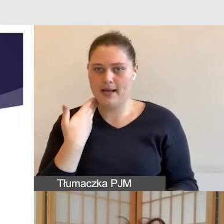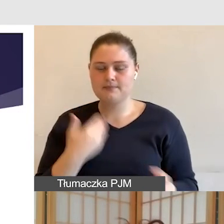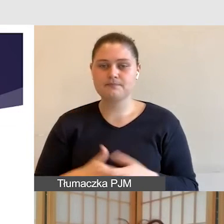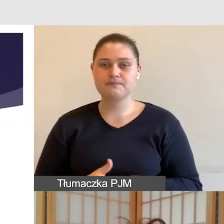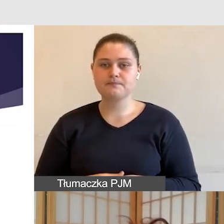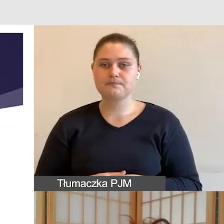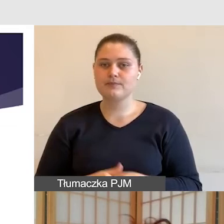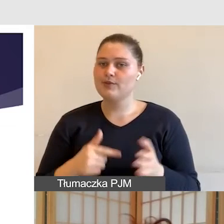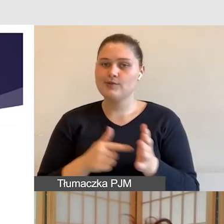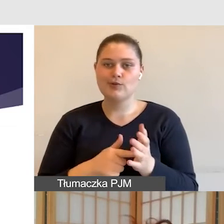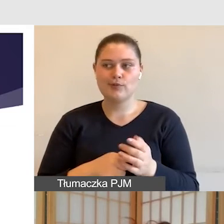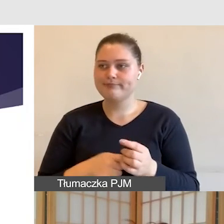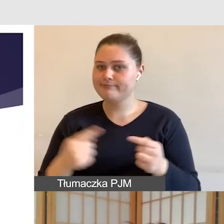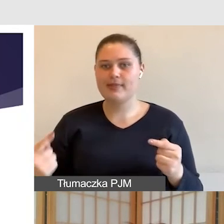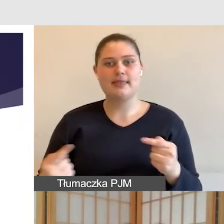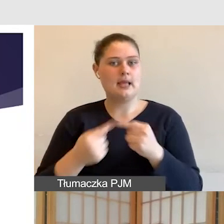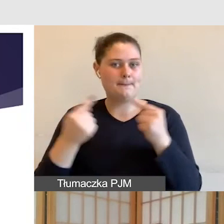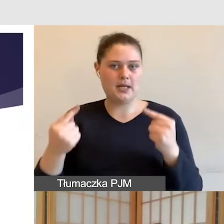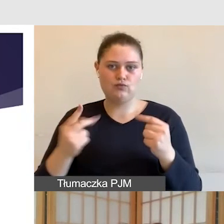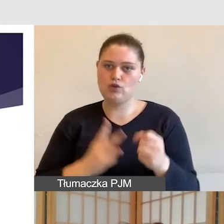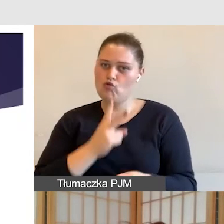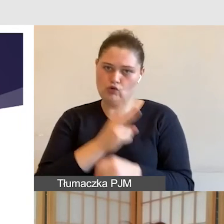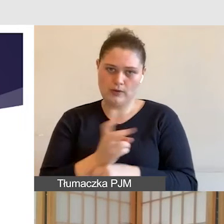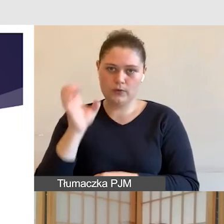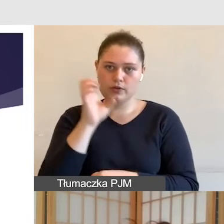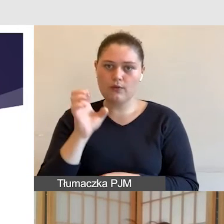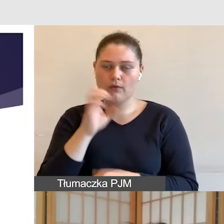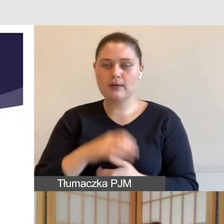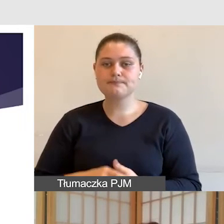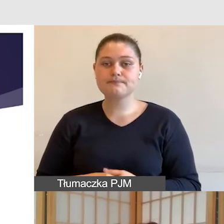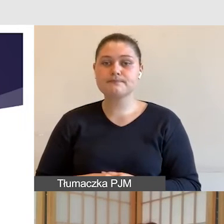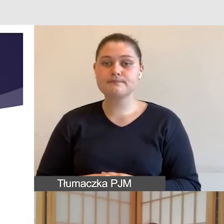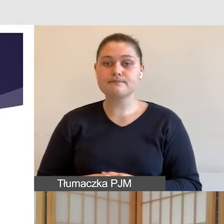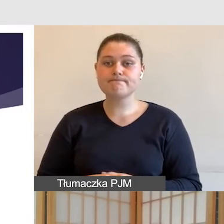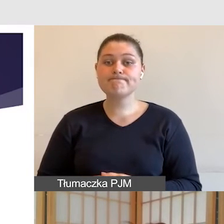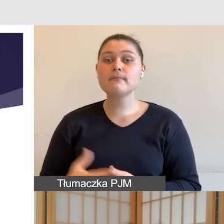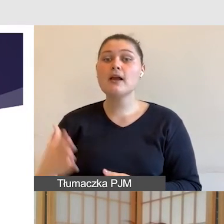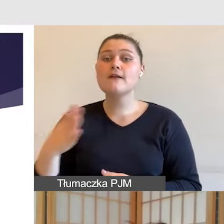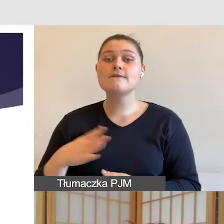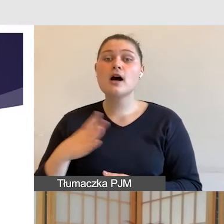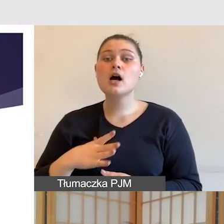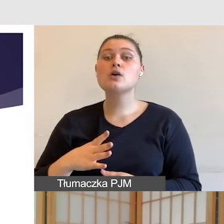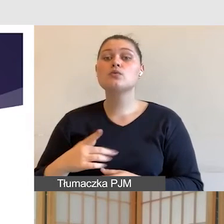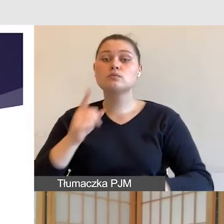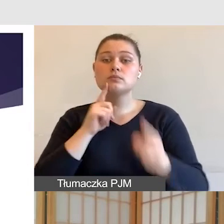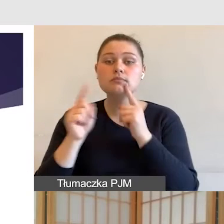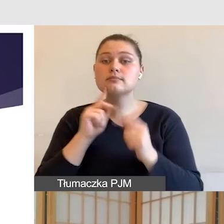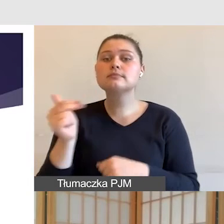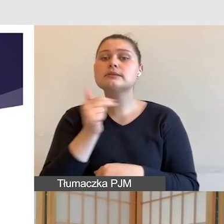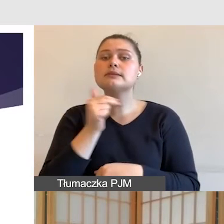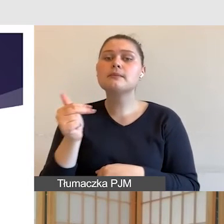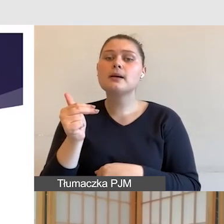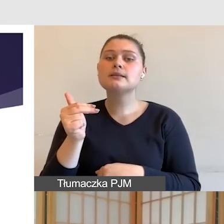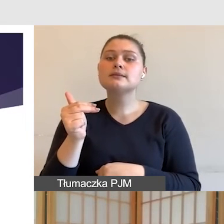dostępność też cyfrową. Warto omawiać też co prezentujemy na samym slajdzie,